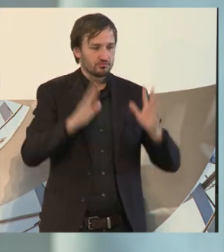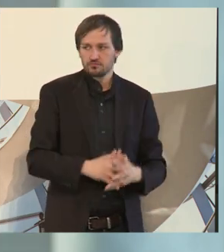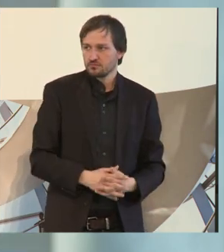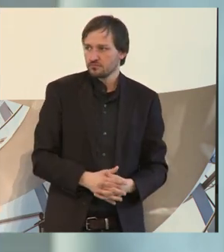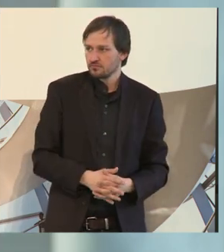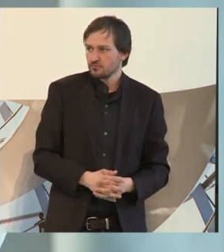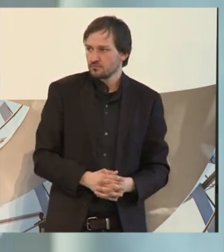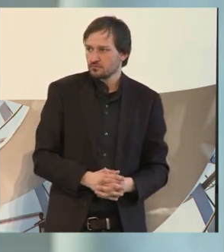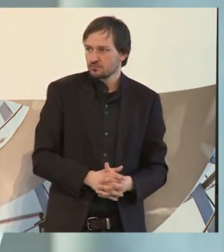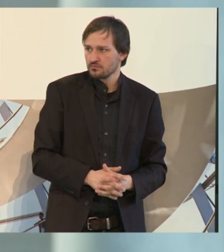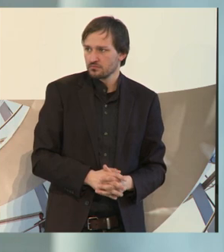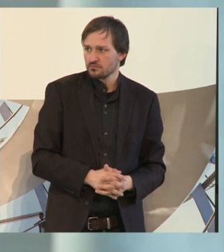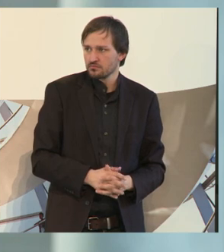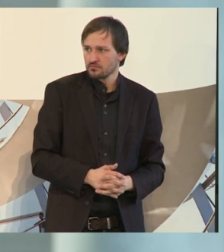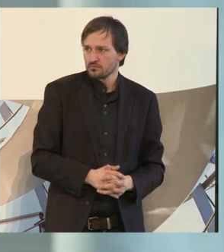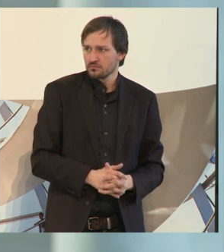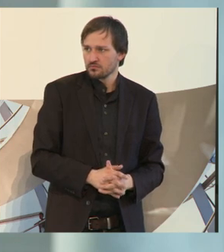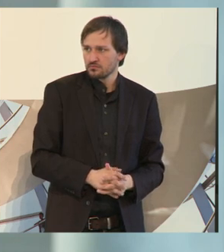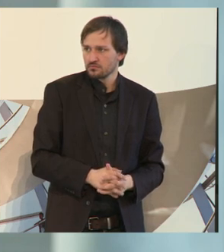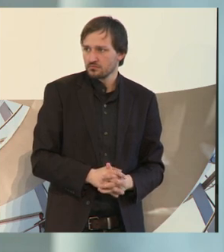Wofür kann man dem entgegensteuern?